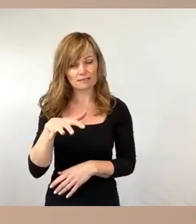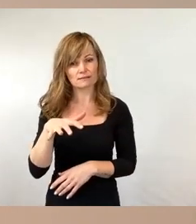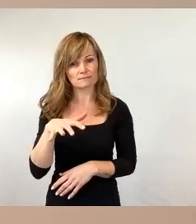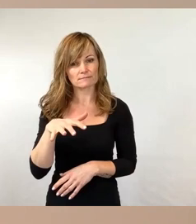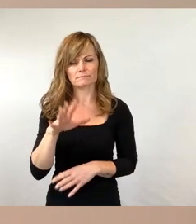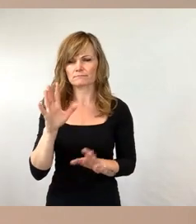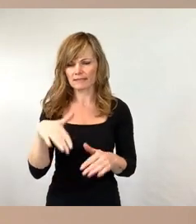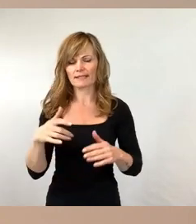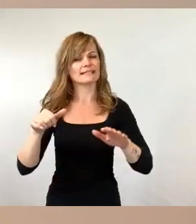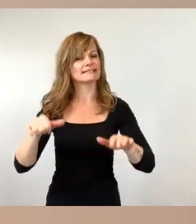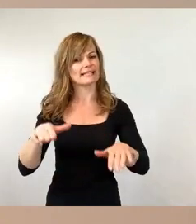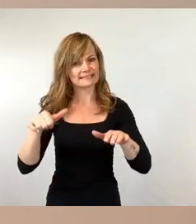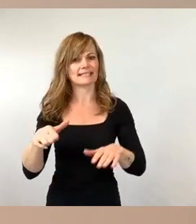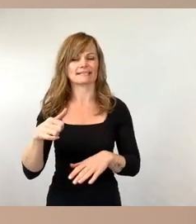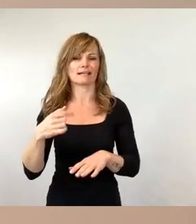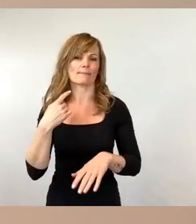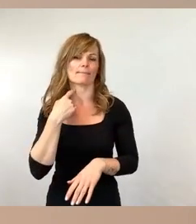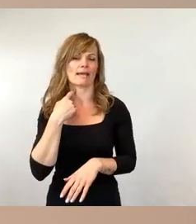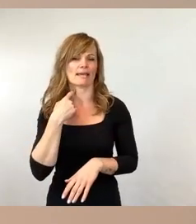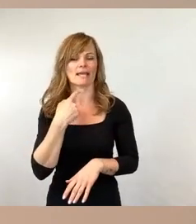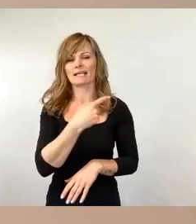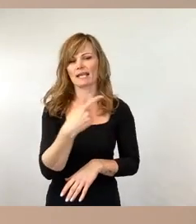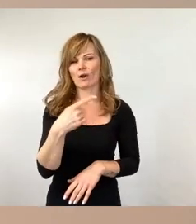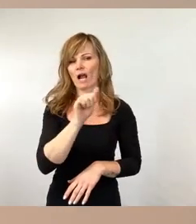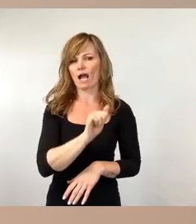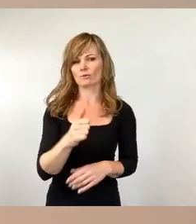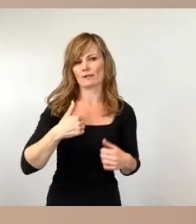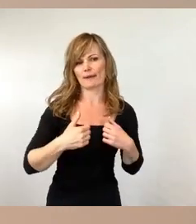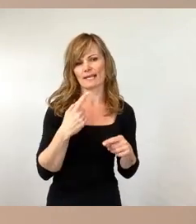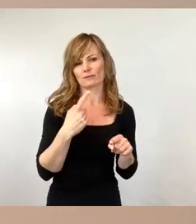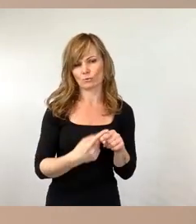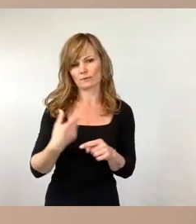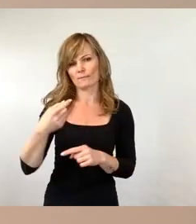Mai das Georg-Arnold-Bad und das Kombi-Bad Prolis öffnen.